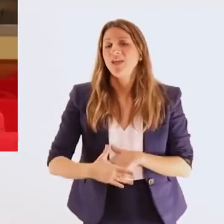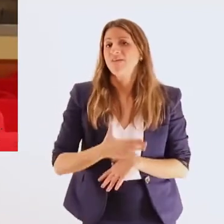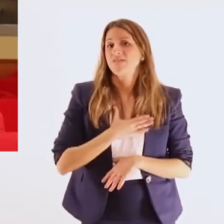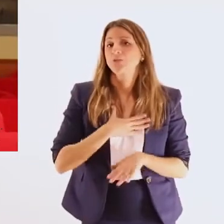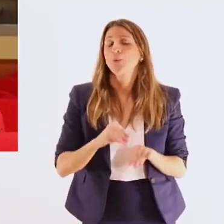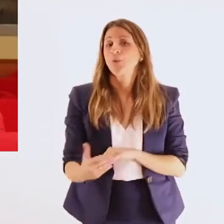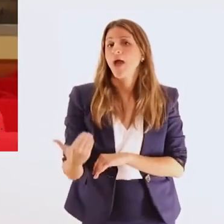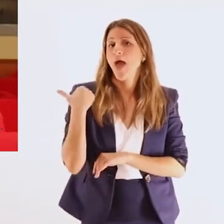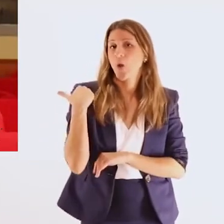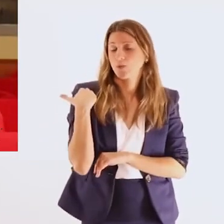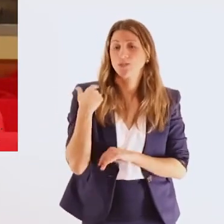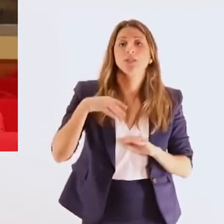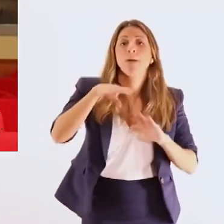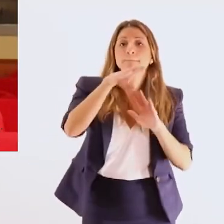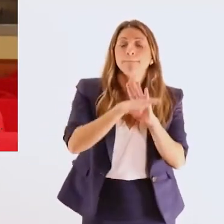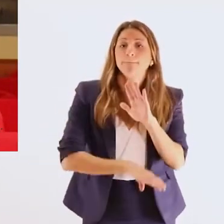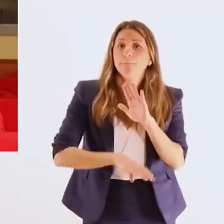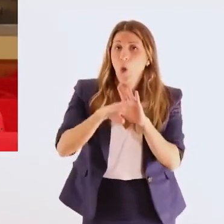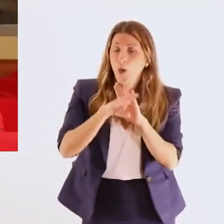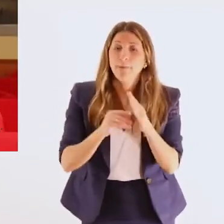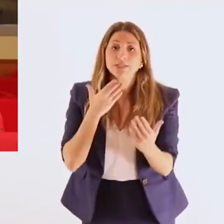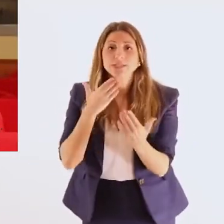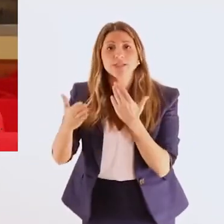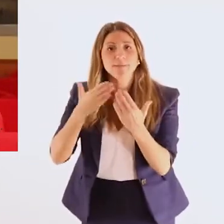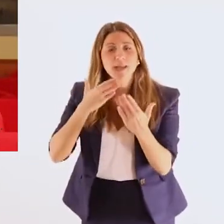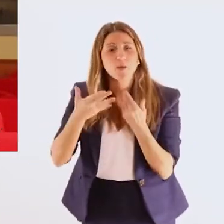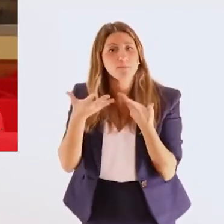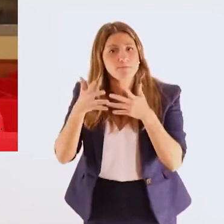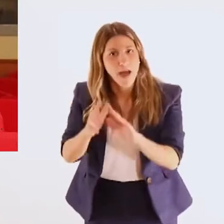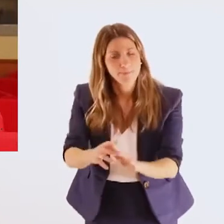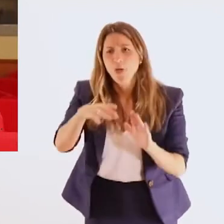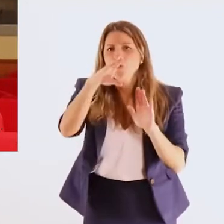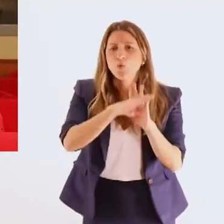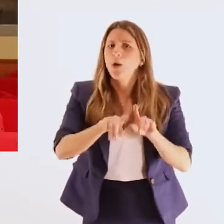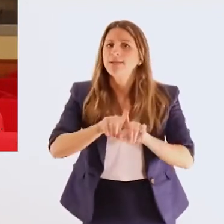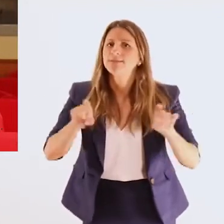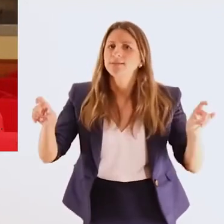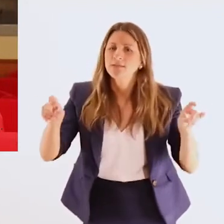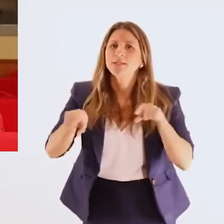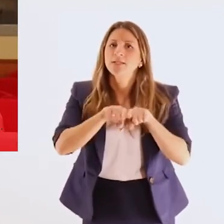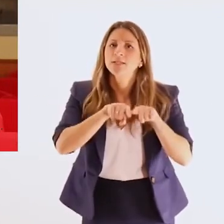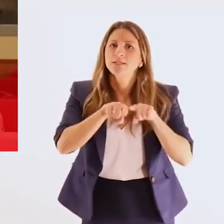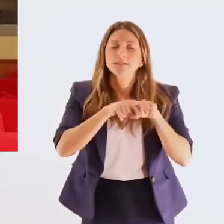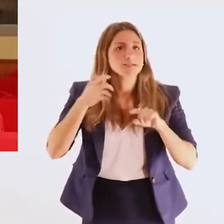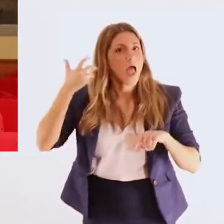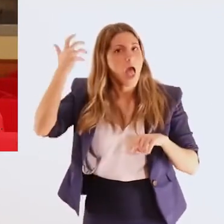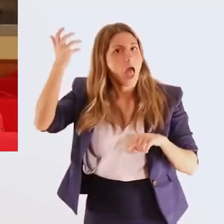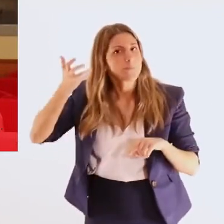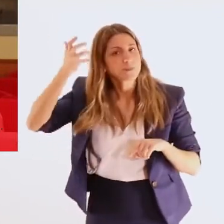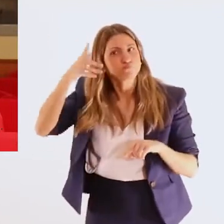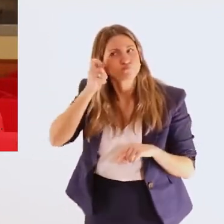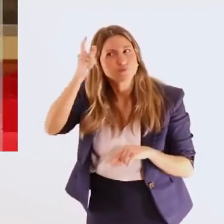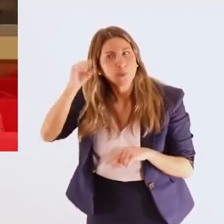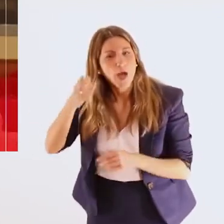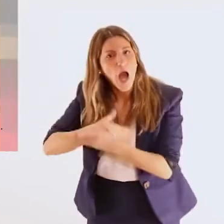για την ερώτηση Η διαμόρφωση του προγράμματος του σεμιναριού επιμόρφωσης βασίστηκε στο πάντρεμα της επιστημονικής γνώσης των